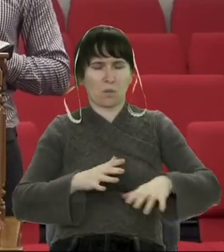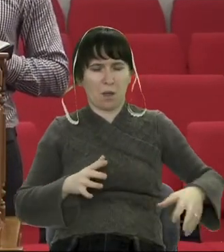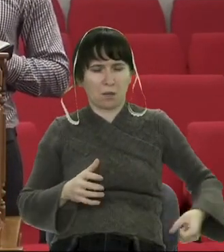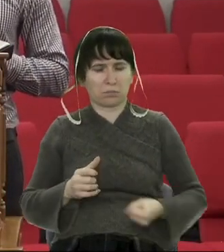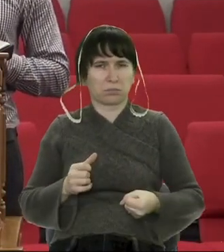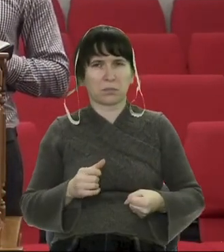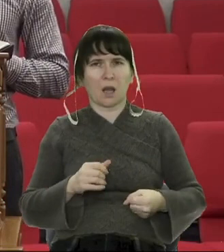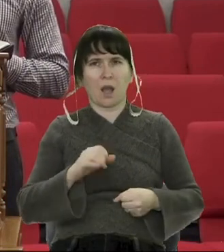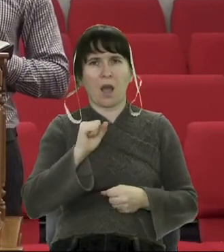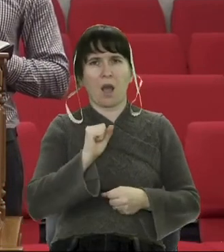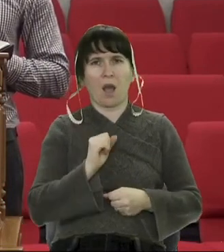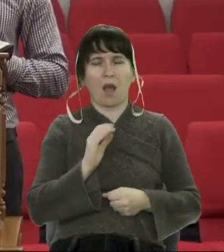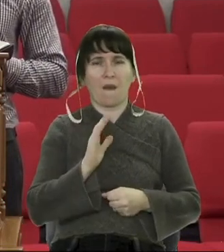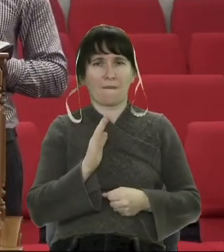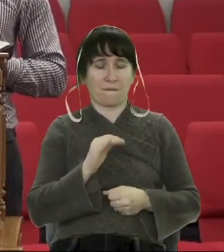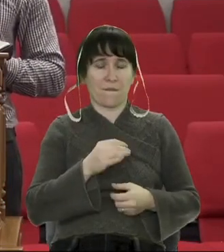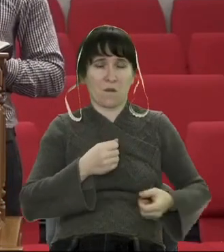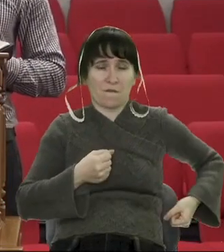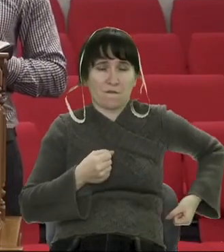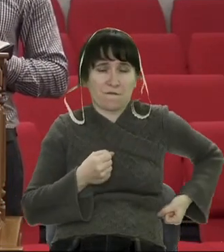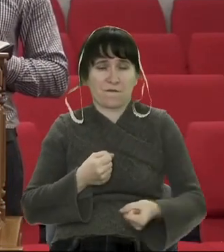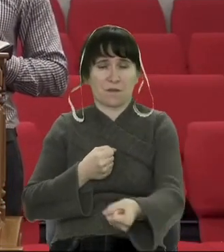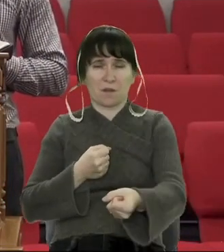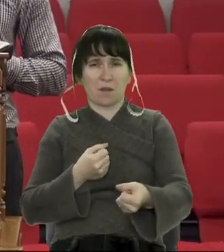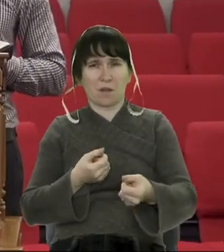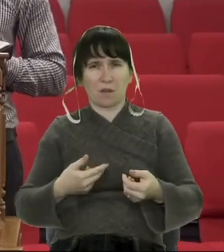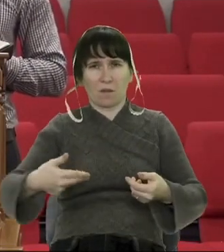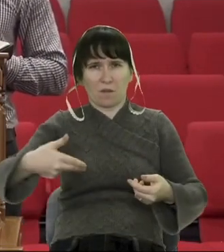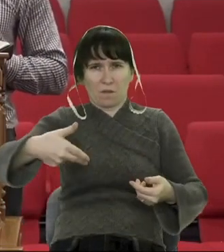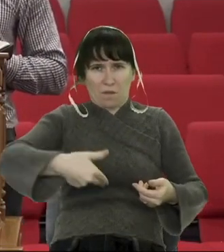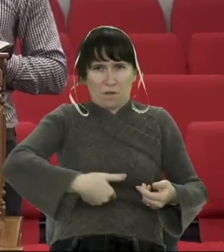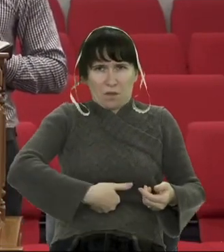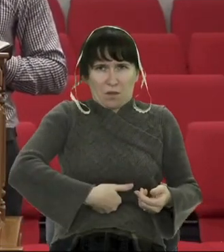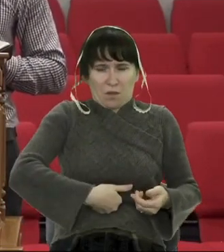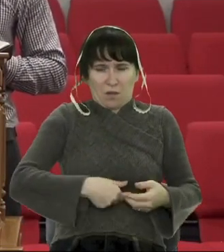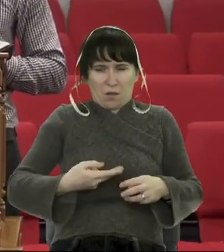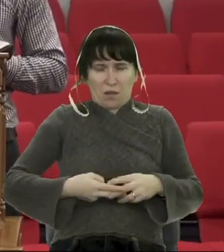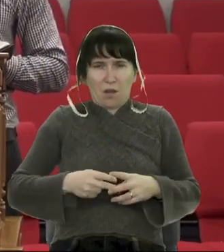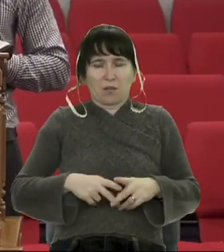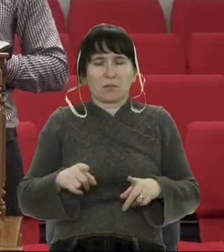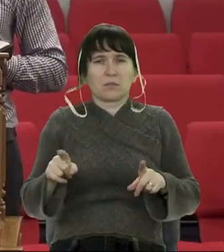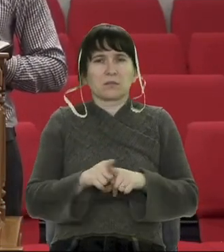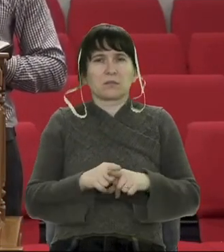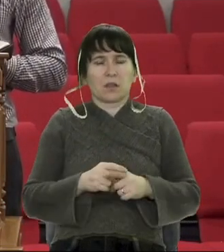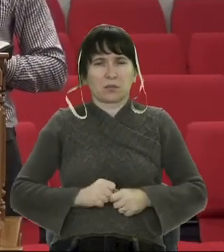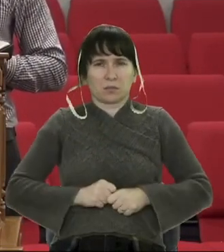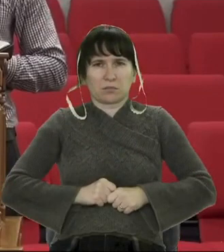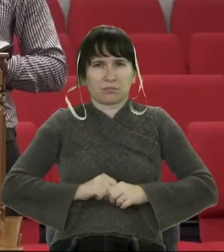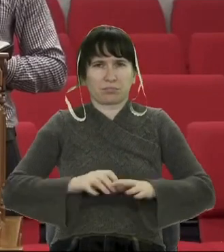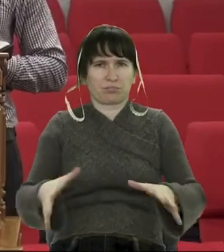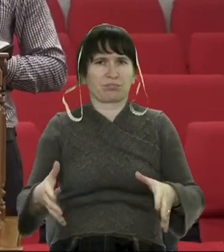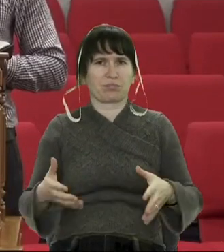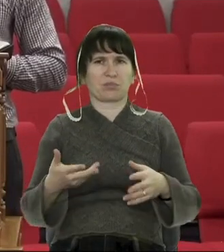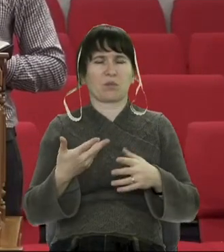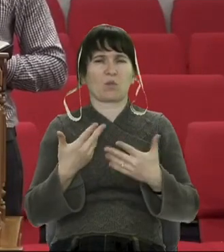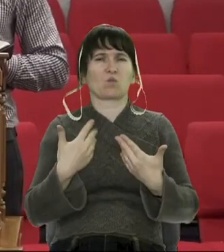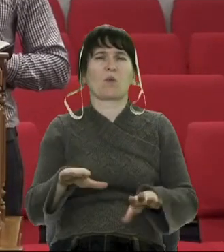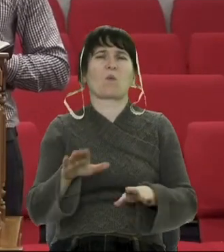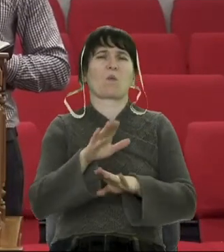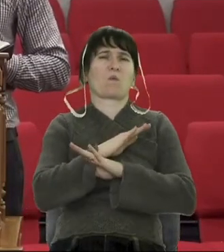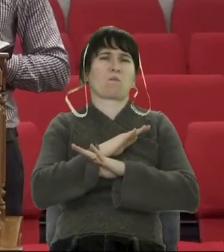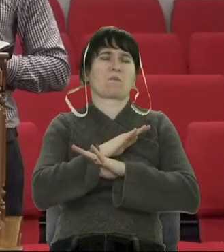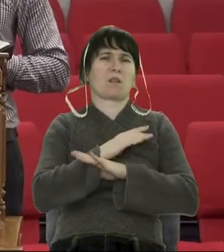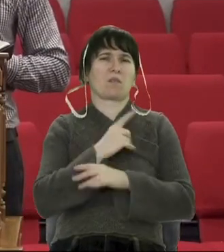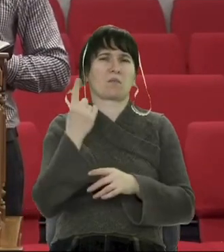Він уразив Амасу в живіт так, що його нутрощі випали на землю. Повторного удару не було, бо той помер.